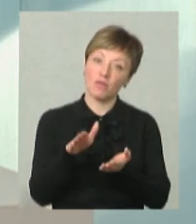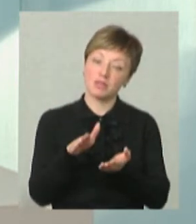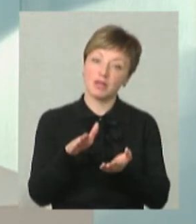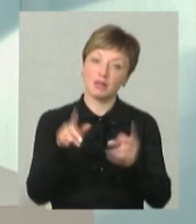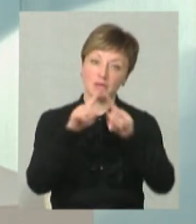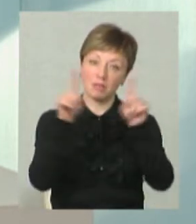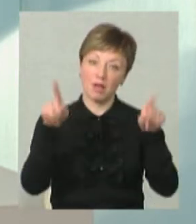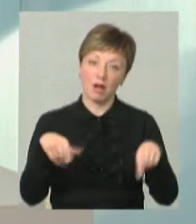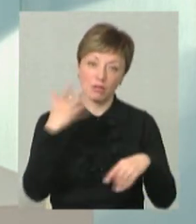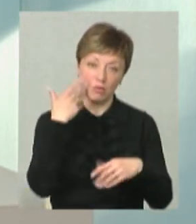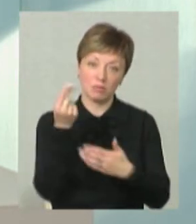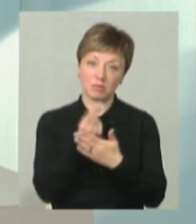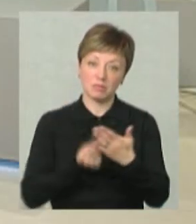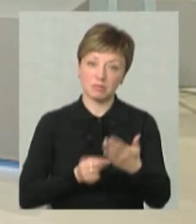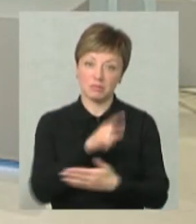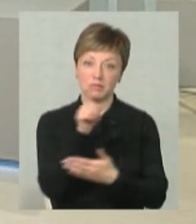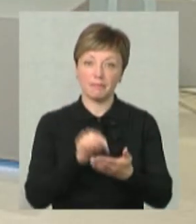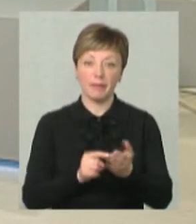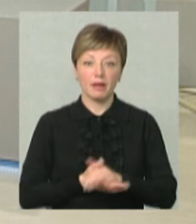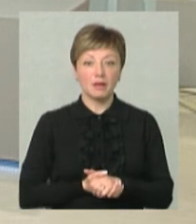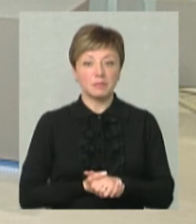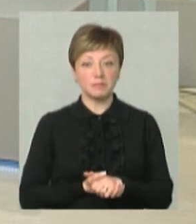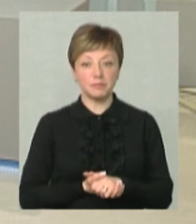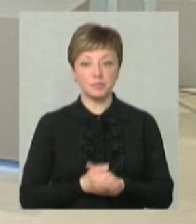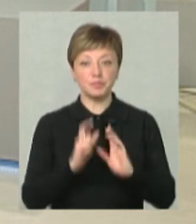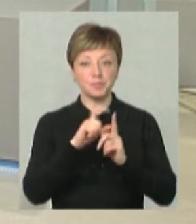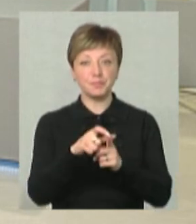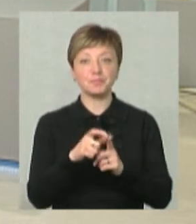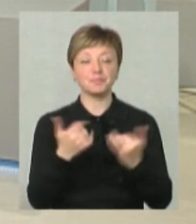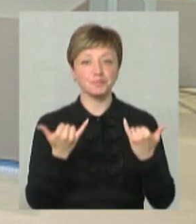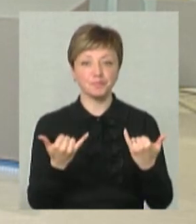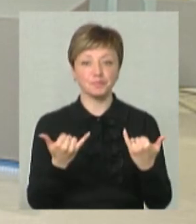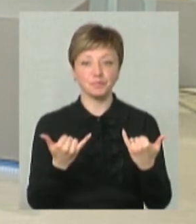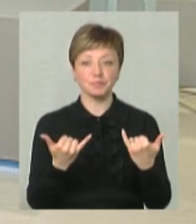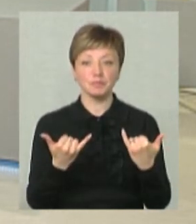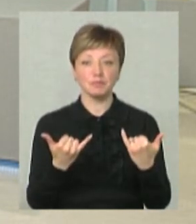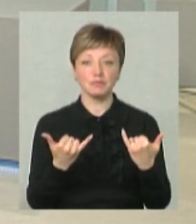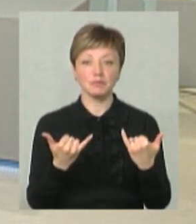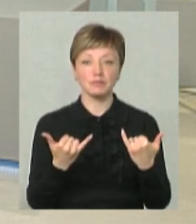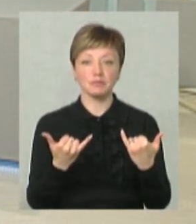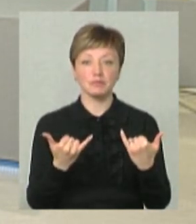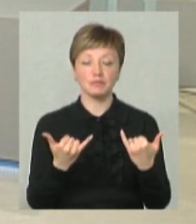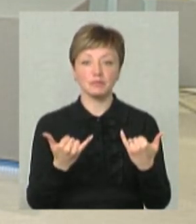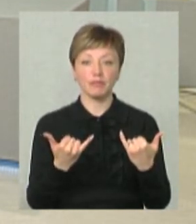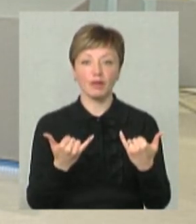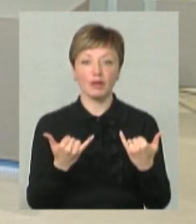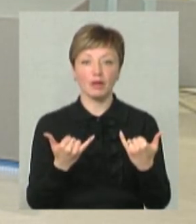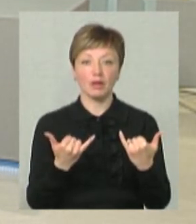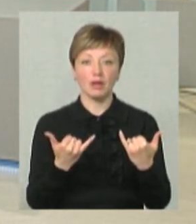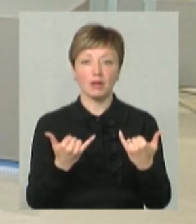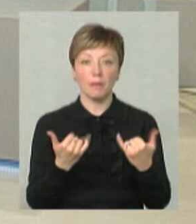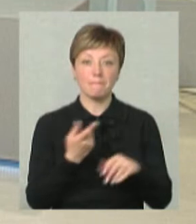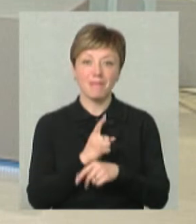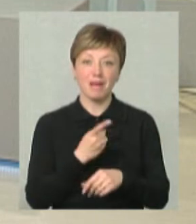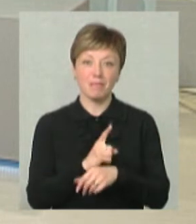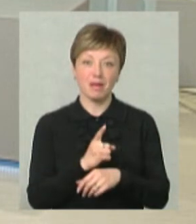відмовитися саме в плакаті. Ну, зараз ті меми з такими